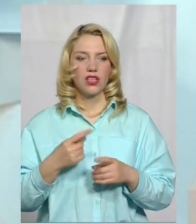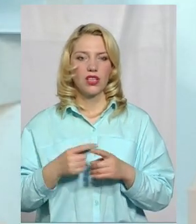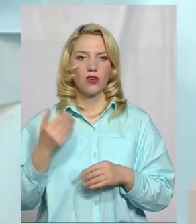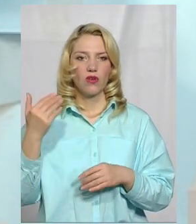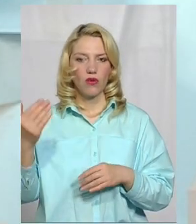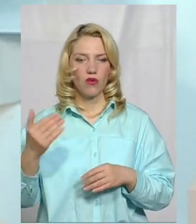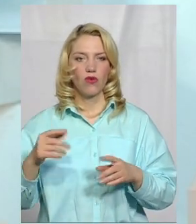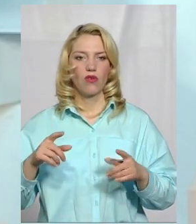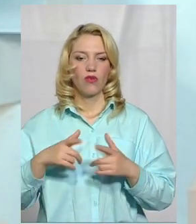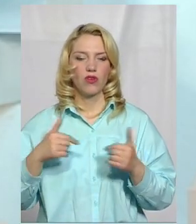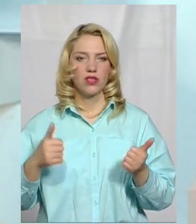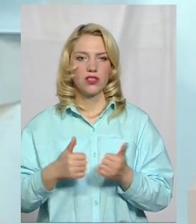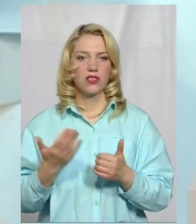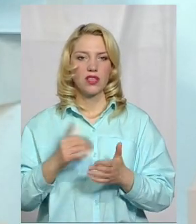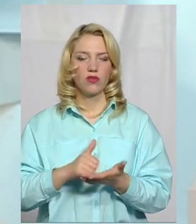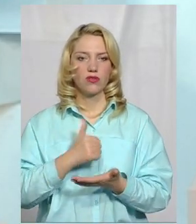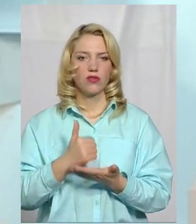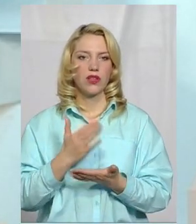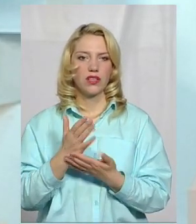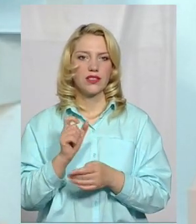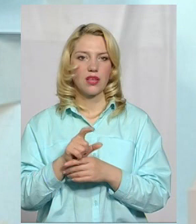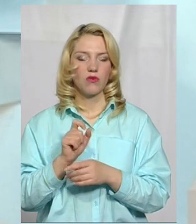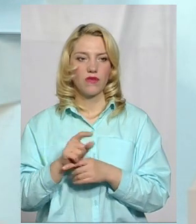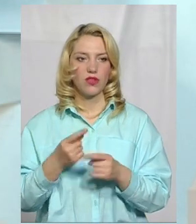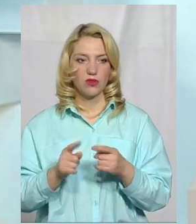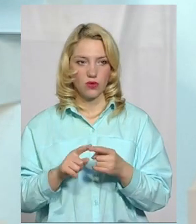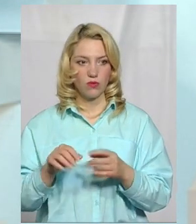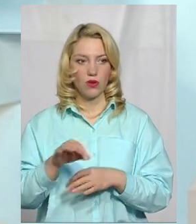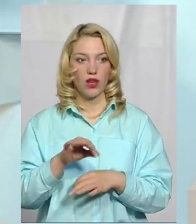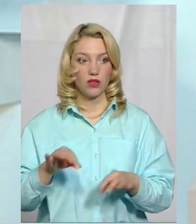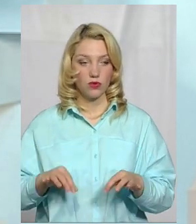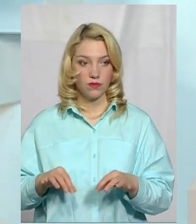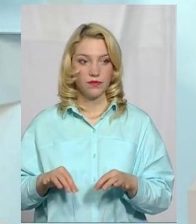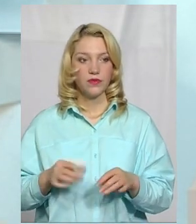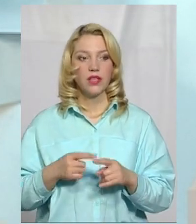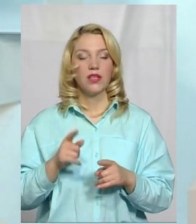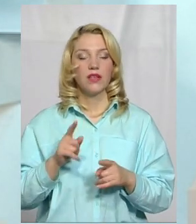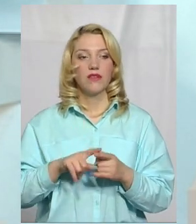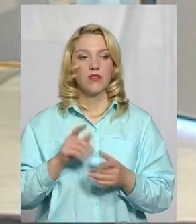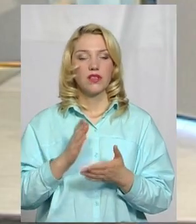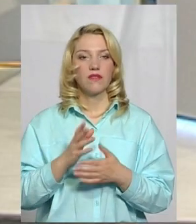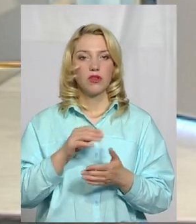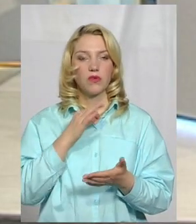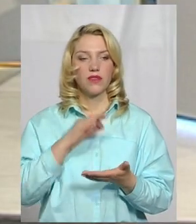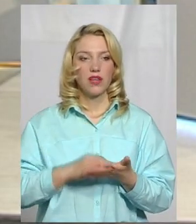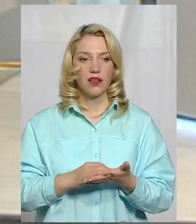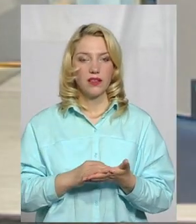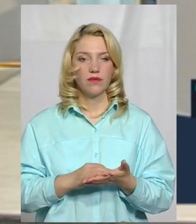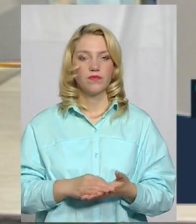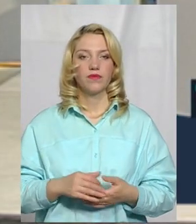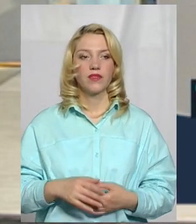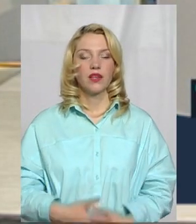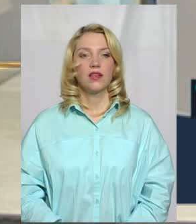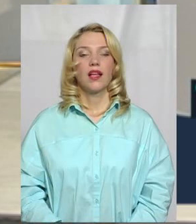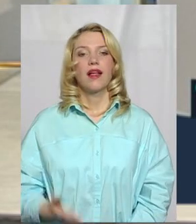організація, яку він очолює, є замовником даного проєкту. Володимир Володимирович відповідає. Звичайно, він відповідає.